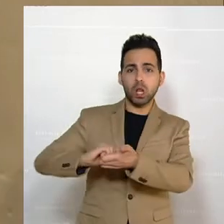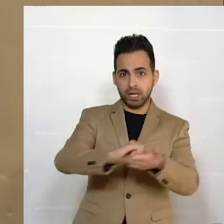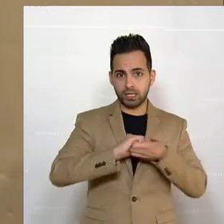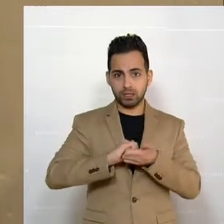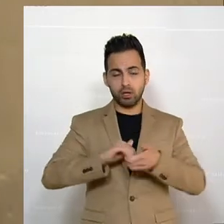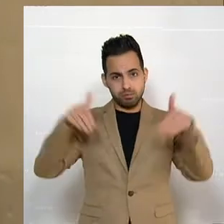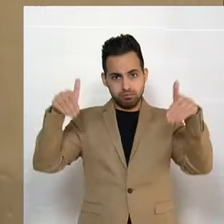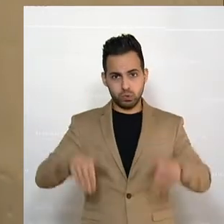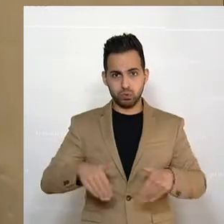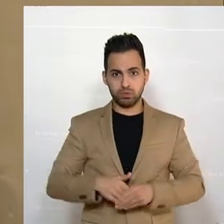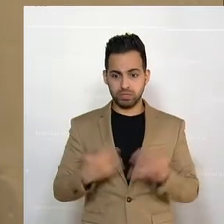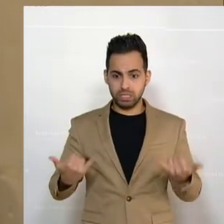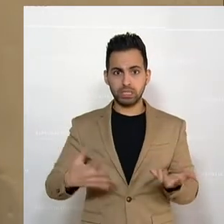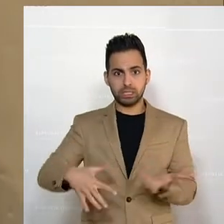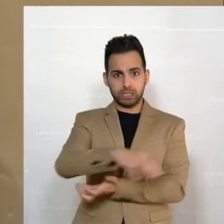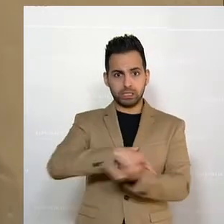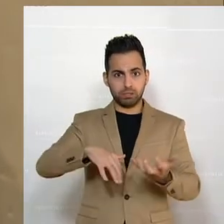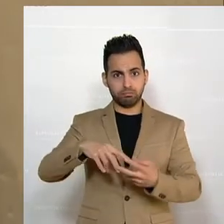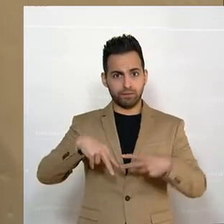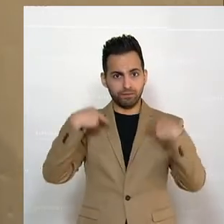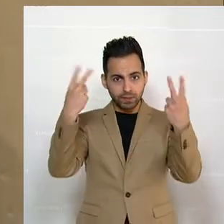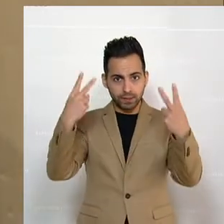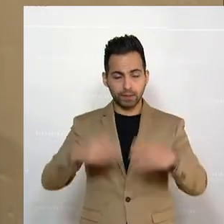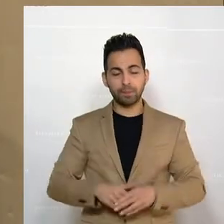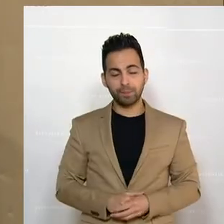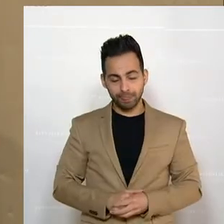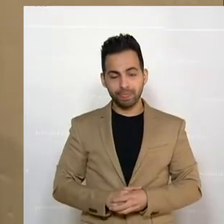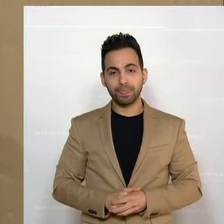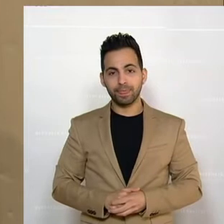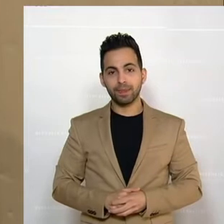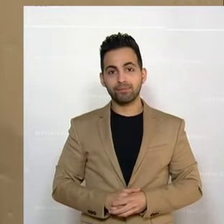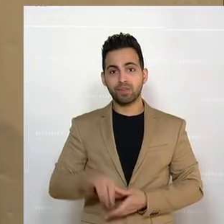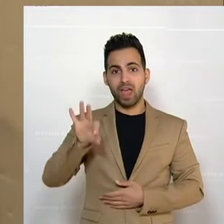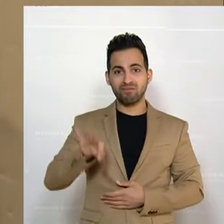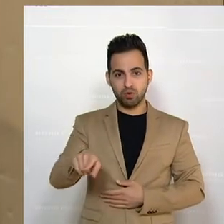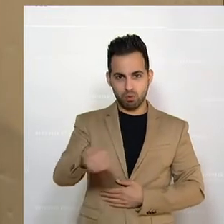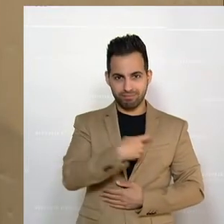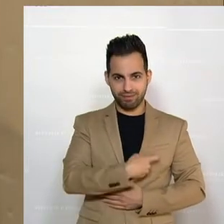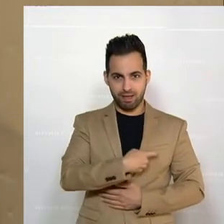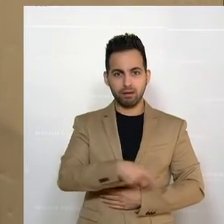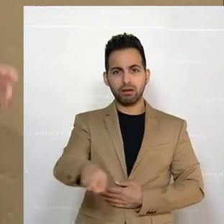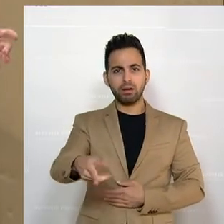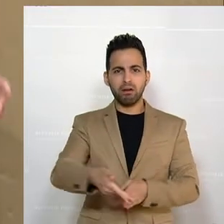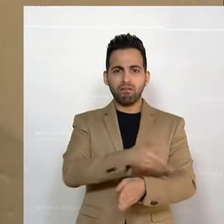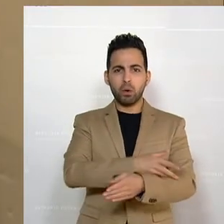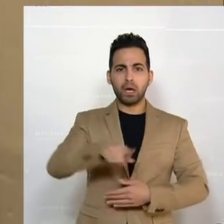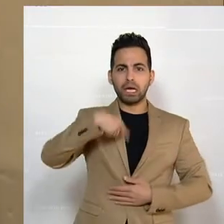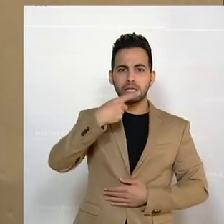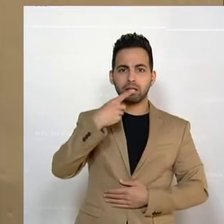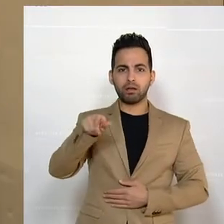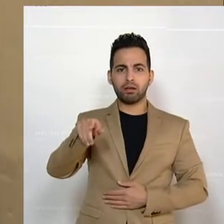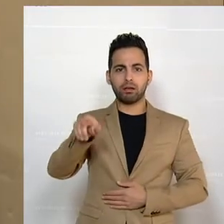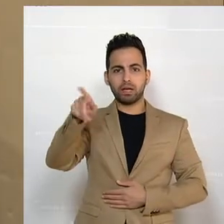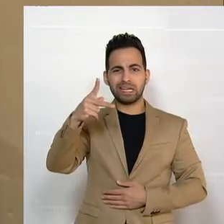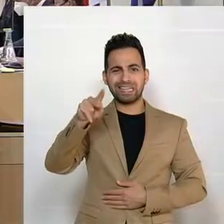ist jetzt in dieser Krise gefragt. Und da bin ich auch schon bei der FPÖ, weil die Rede von Herrn Kickl oder von der